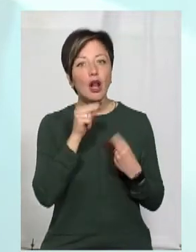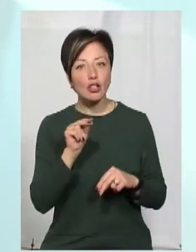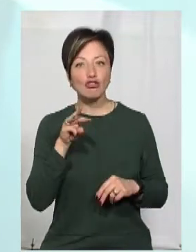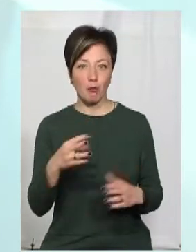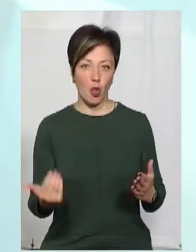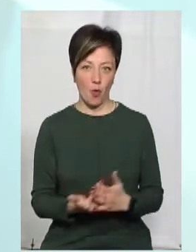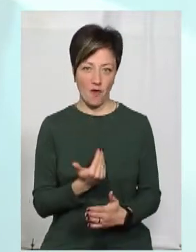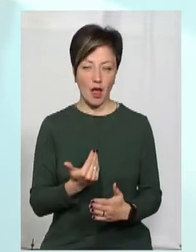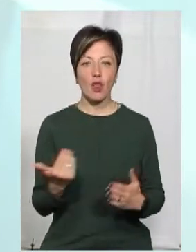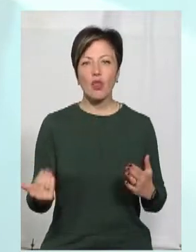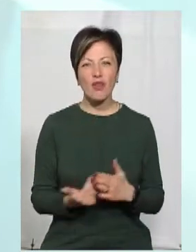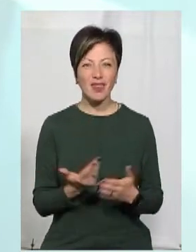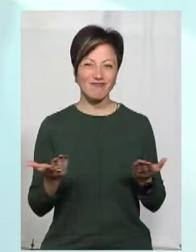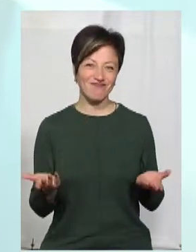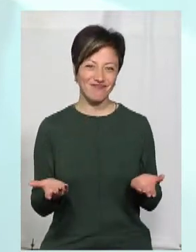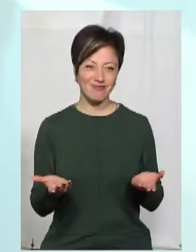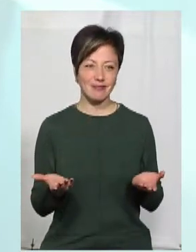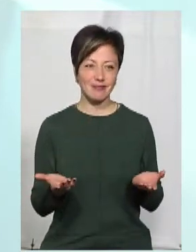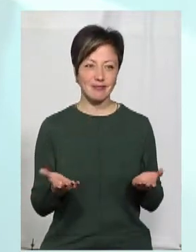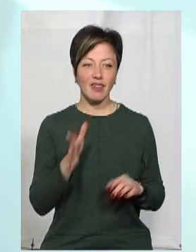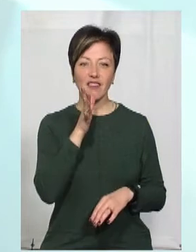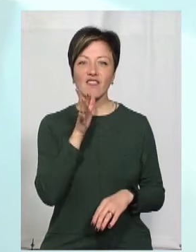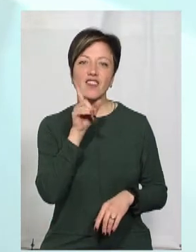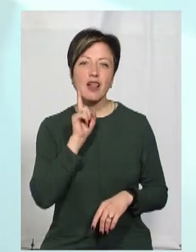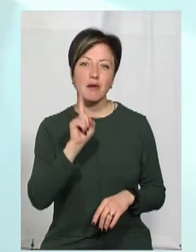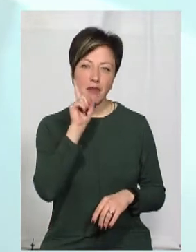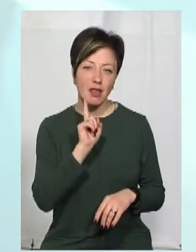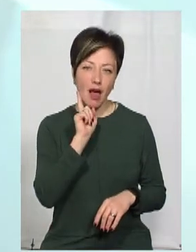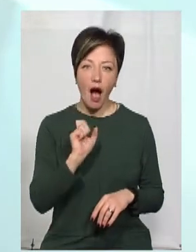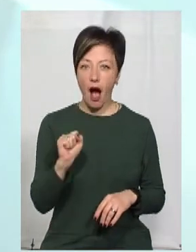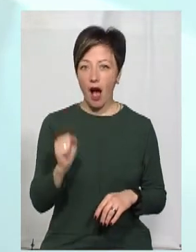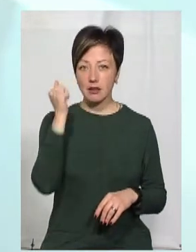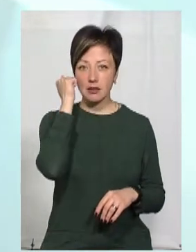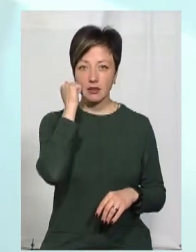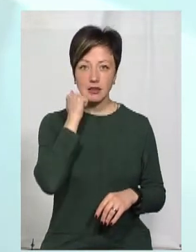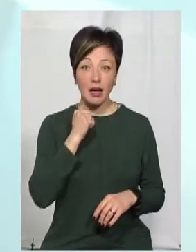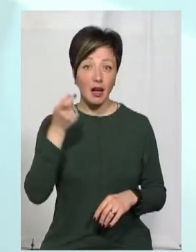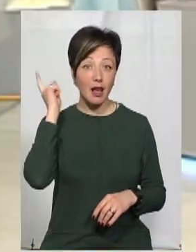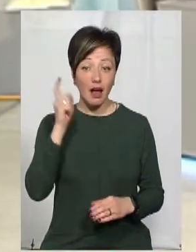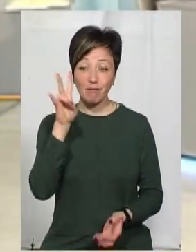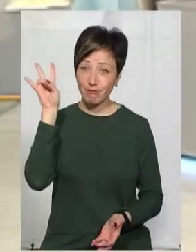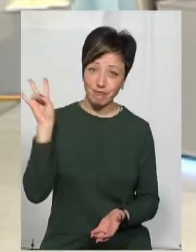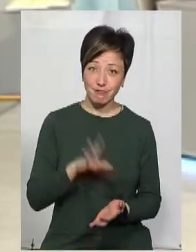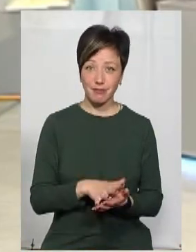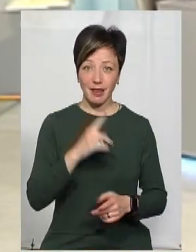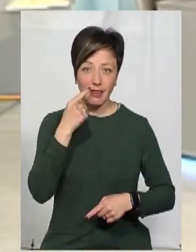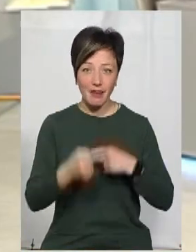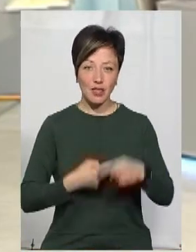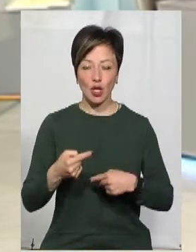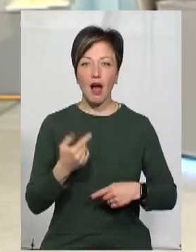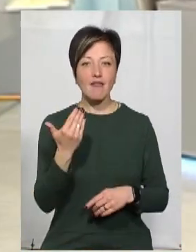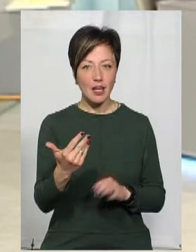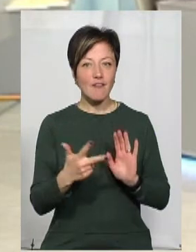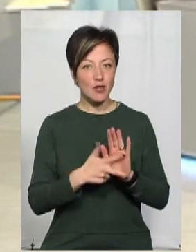краще, що нове. А нове, то воно, всього, воно, в ріміне. А старе, то воно, навічно. Ну, от з вашим сином,